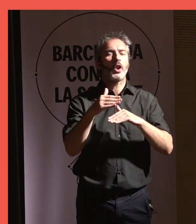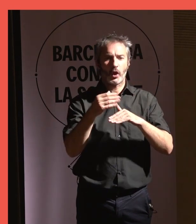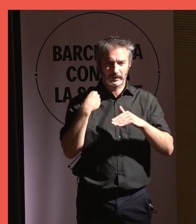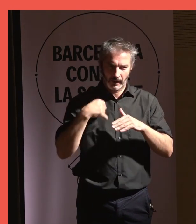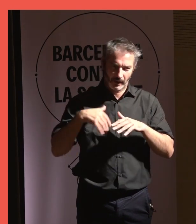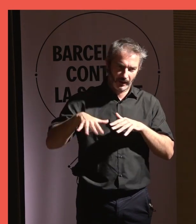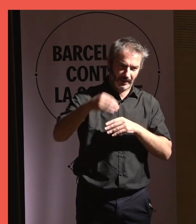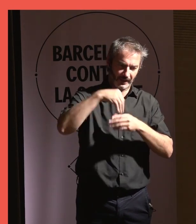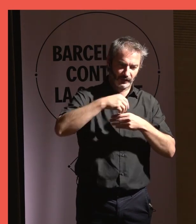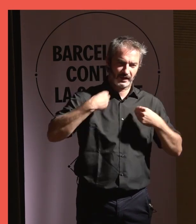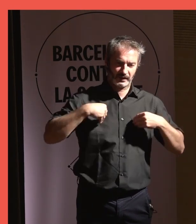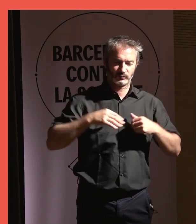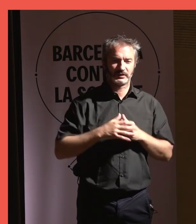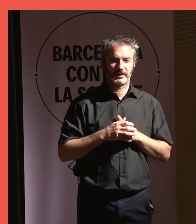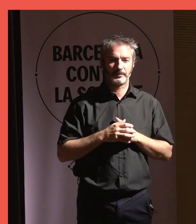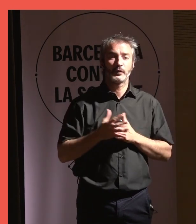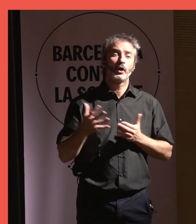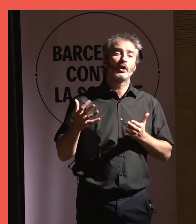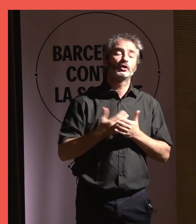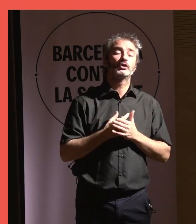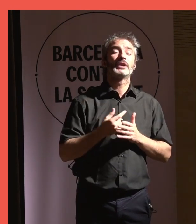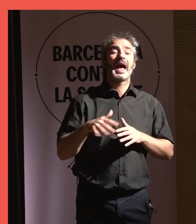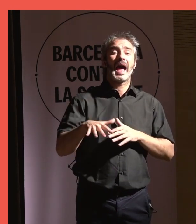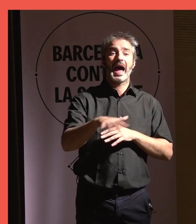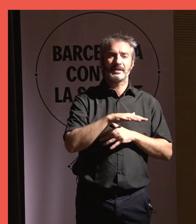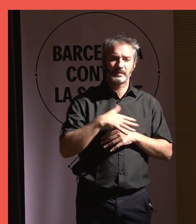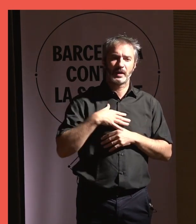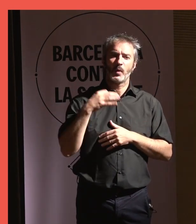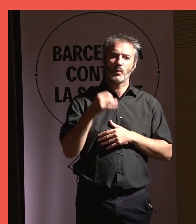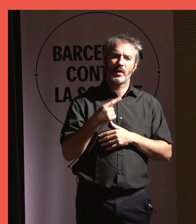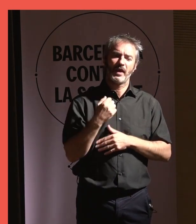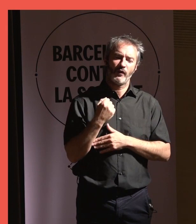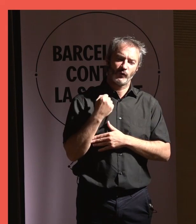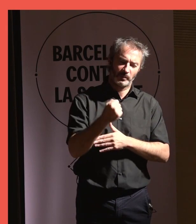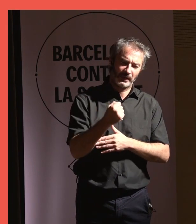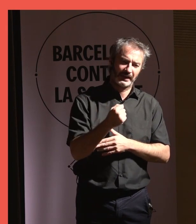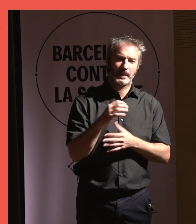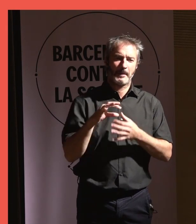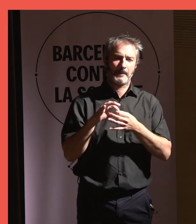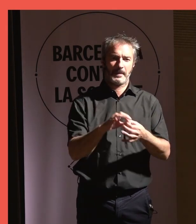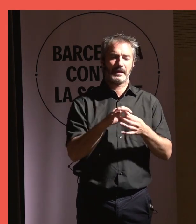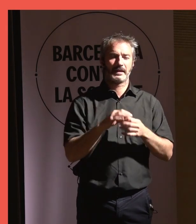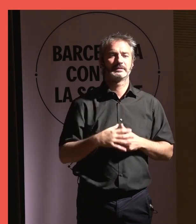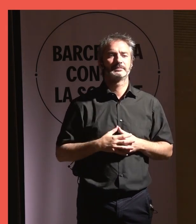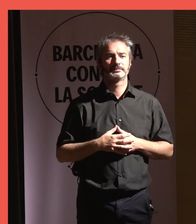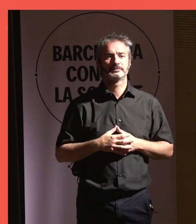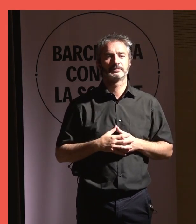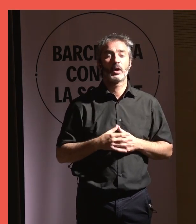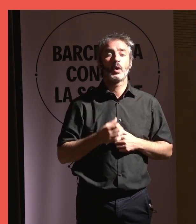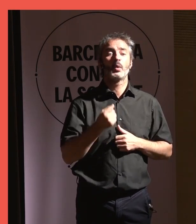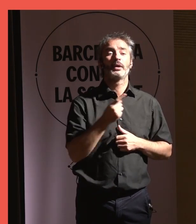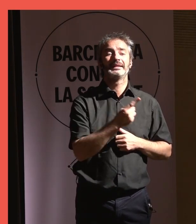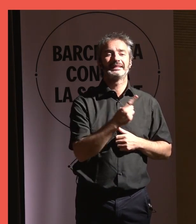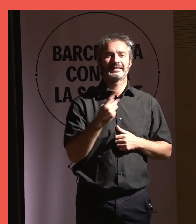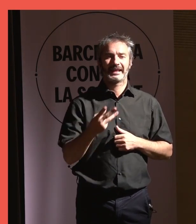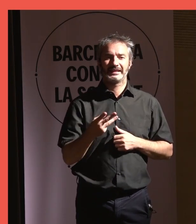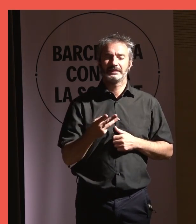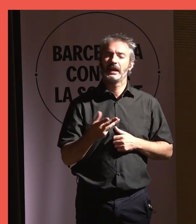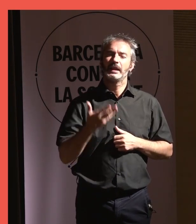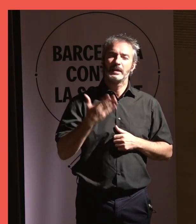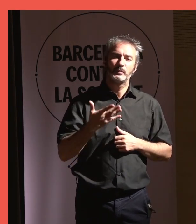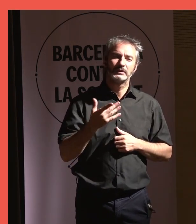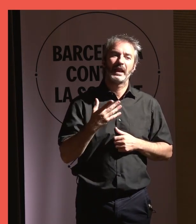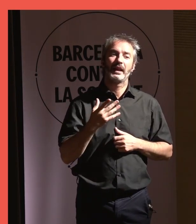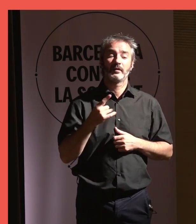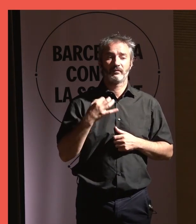Tots els espais poden contribuir a l'habitabilitat i a l'enfortiment dels vincles. Número 13. És important